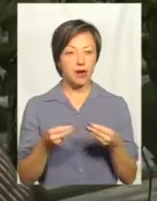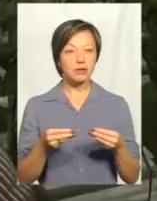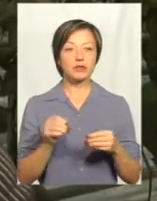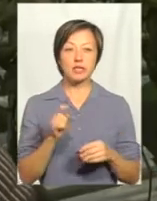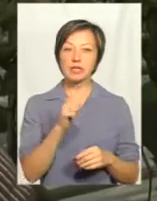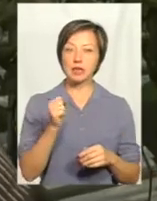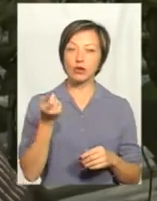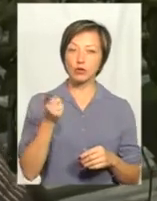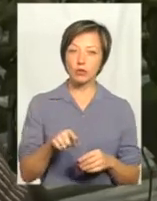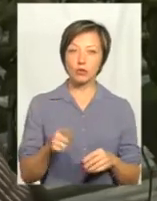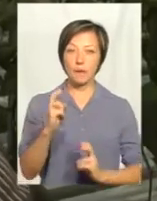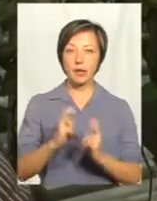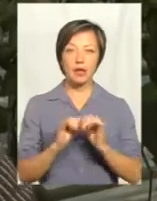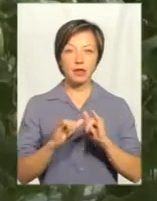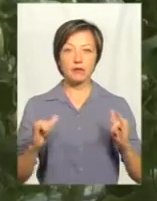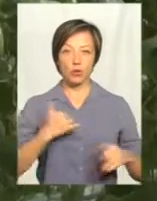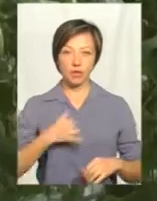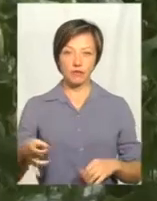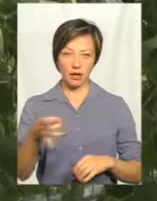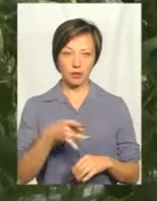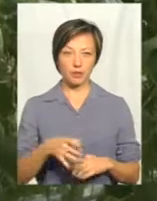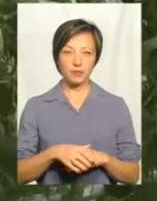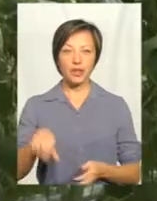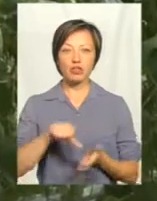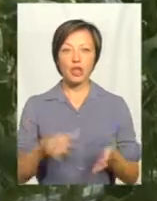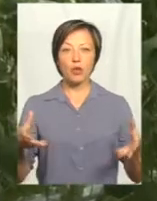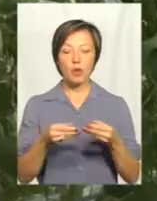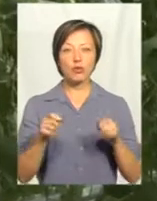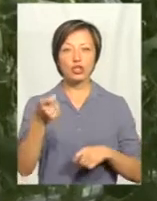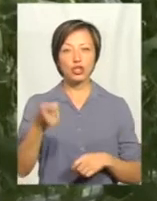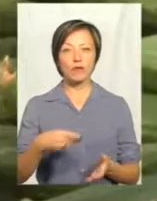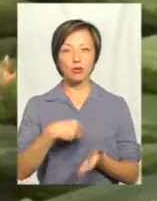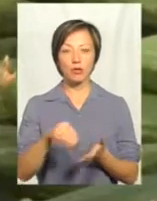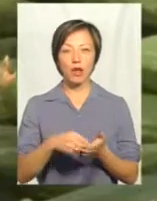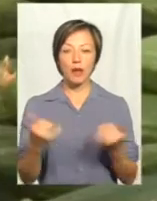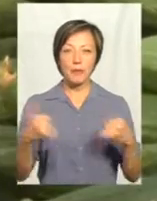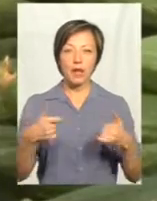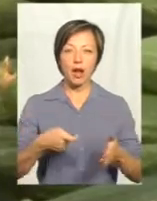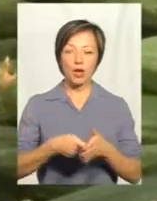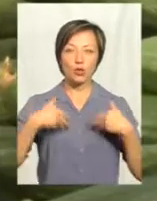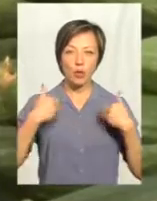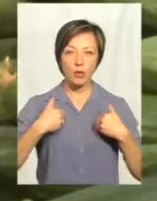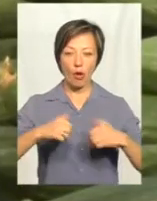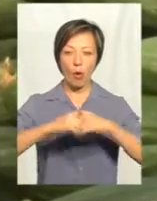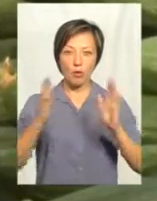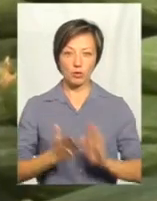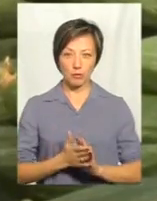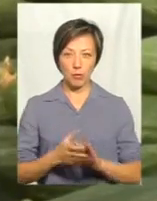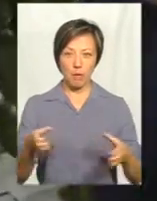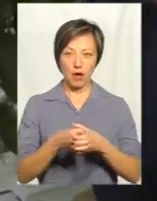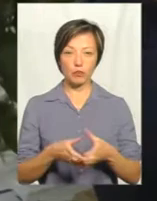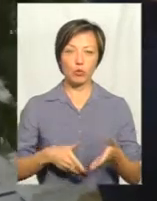щоб такі підприємства розвивалися у нас в регіоні. Члени кооперативу зможуть дешевше купувати мінеральні добрива великими гуртовими партіями,